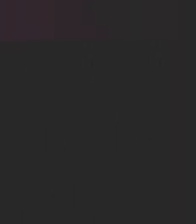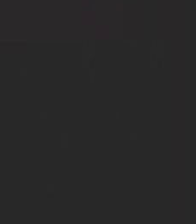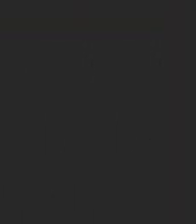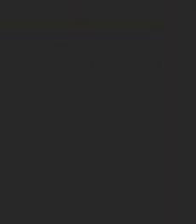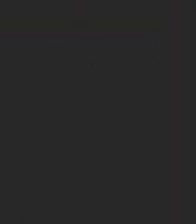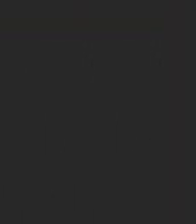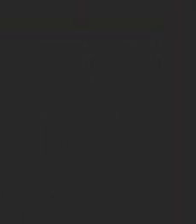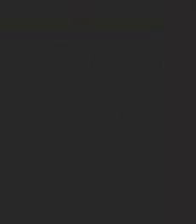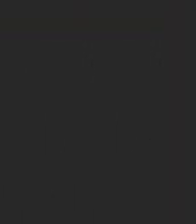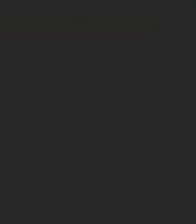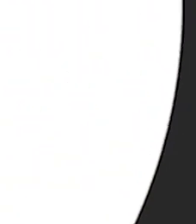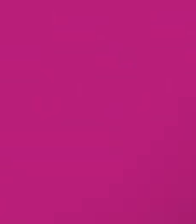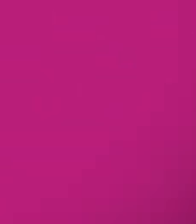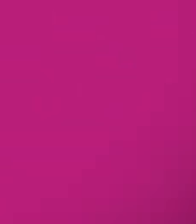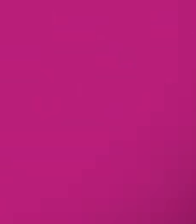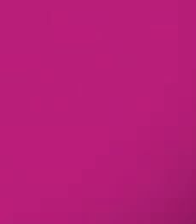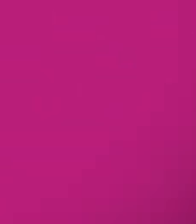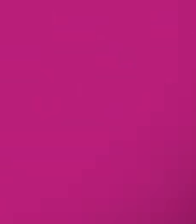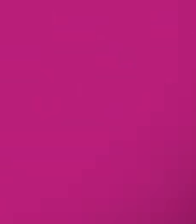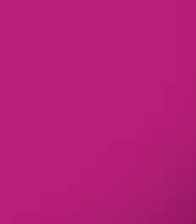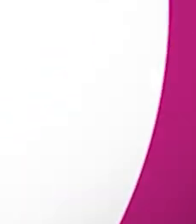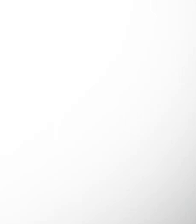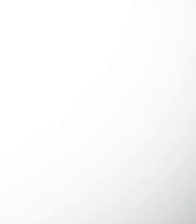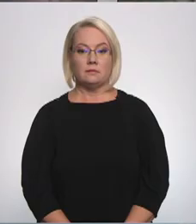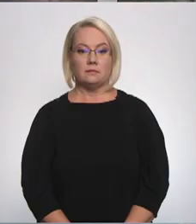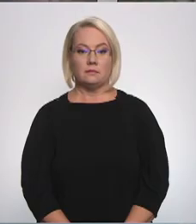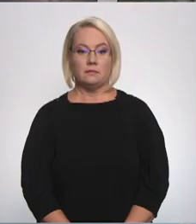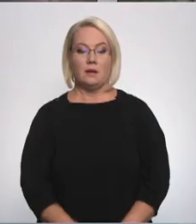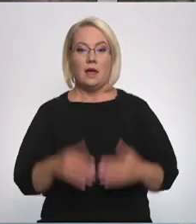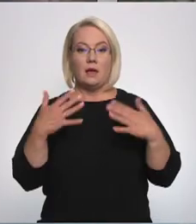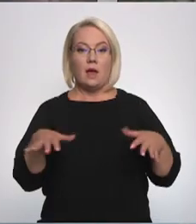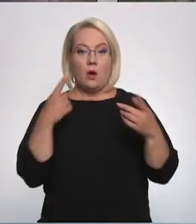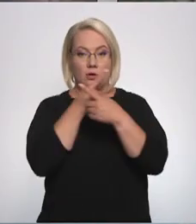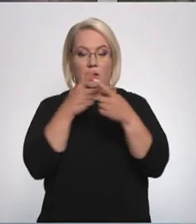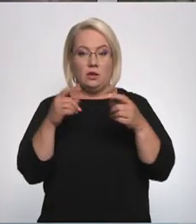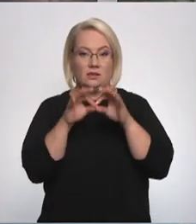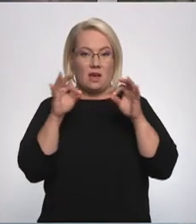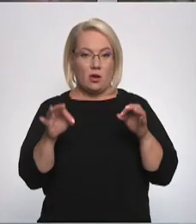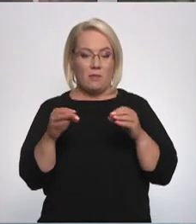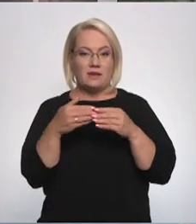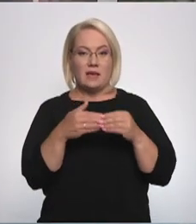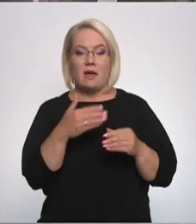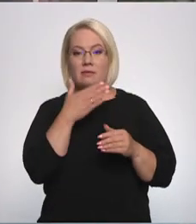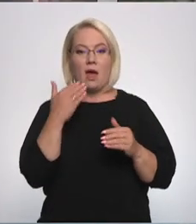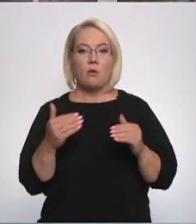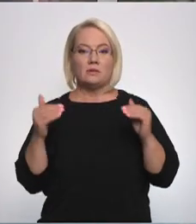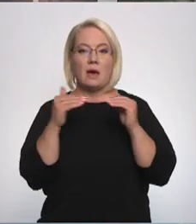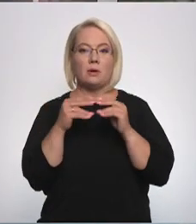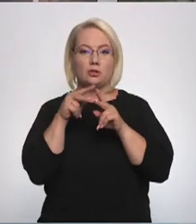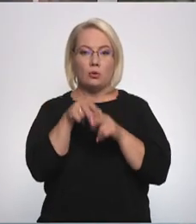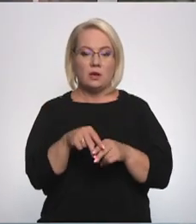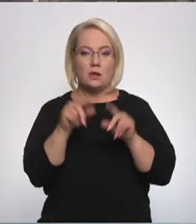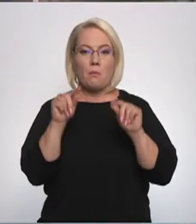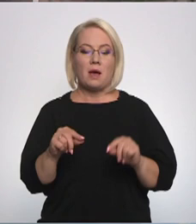Re! Viss ēters ir te! Jau ziņu sākumā vēstajām nesabalansētu sloģu un zemā